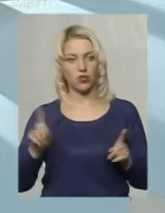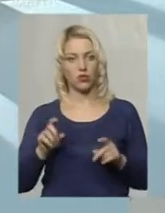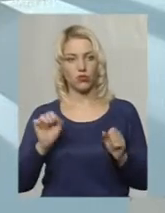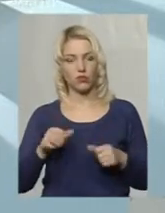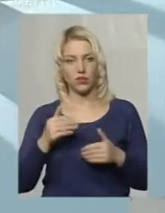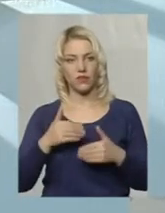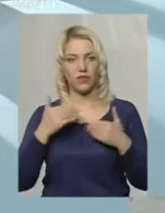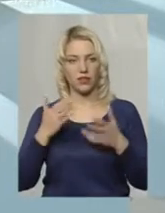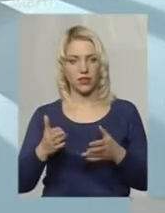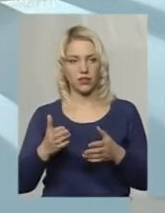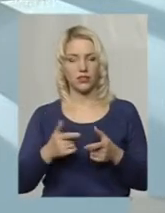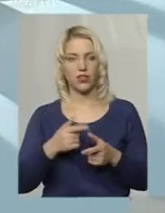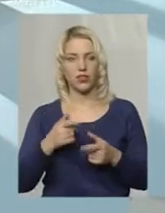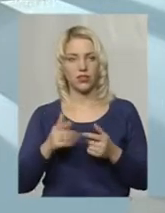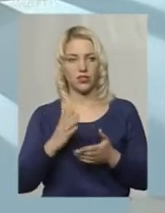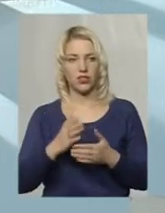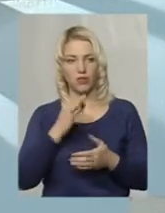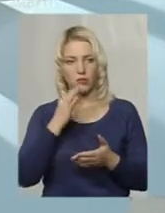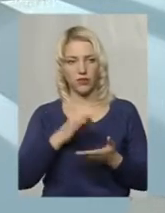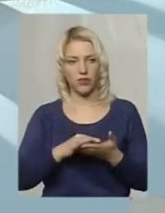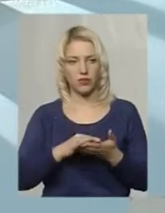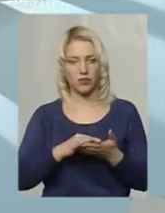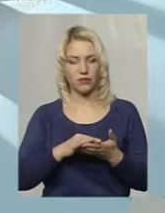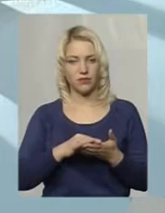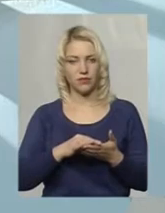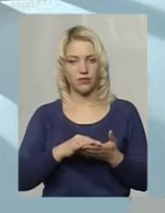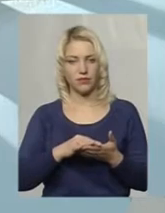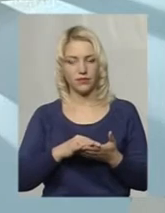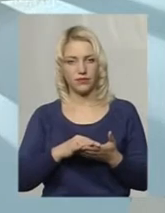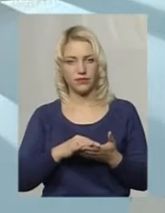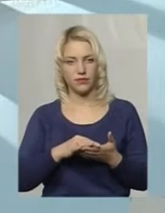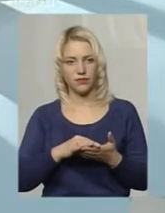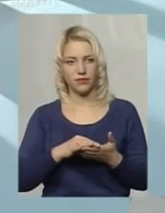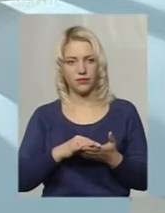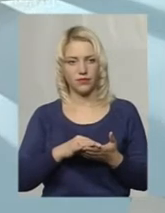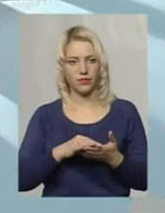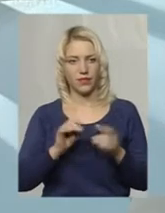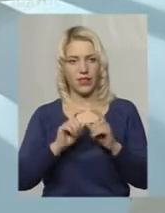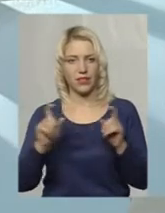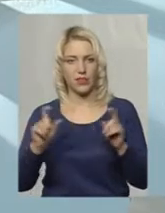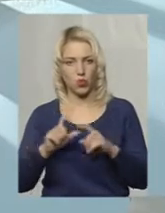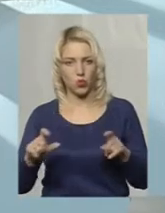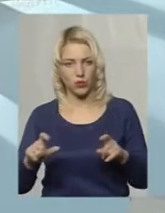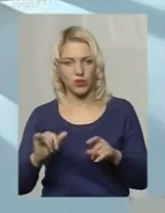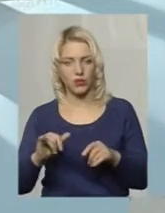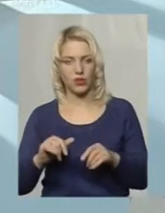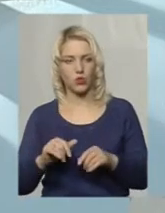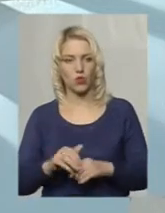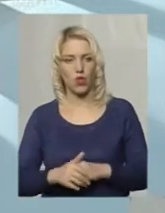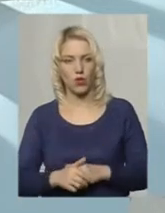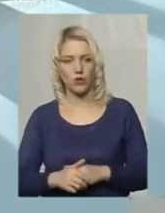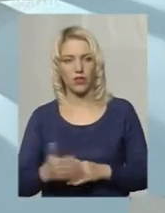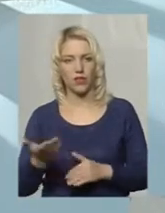звертатися, що є відповідні інституції, установи,